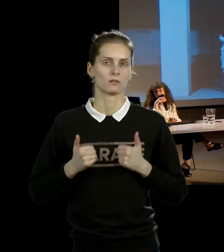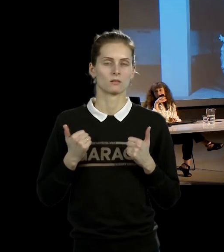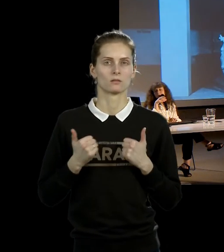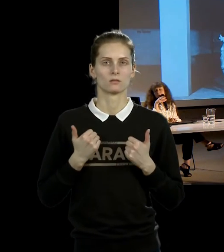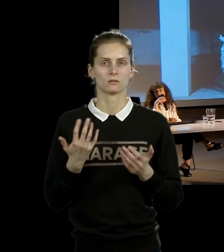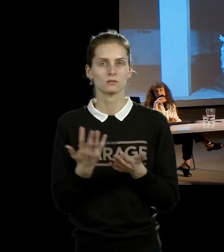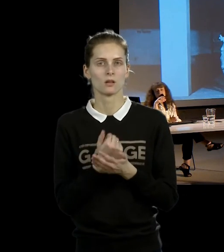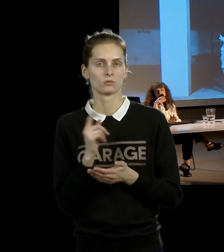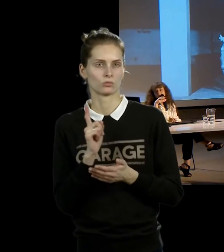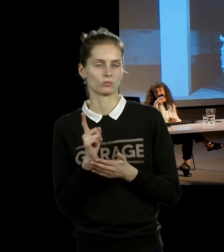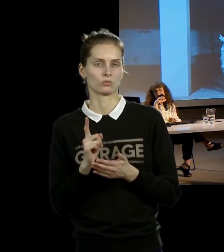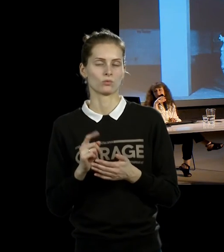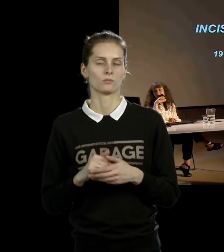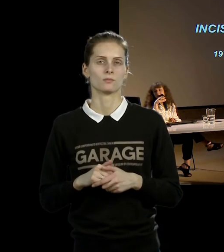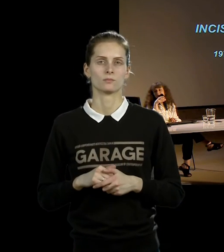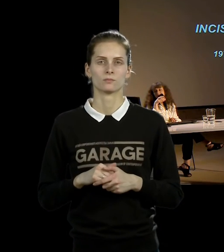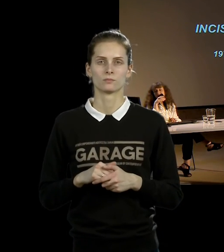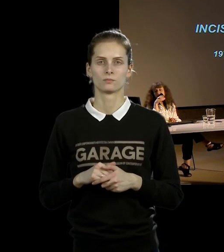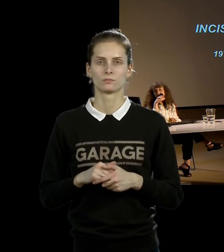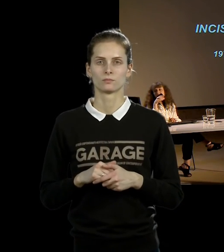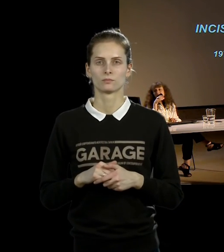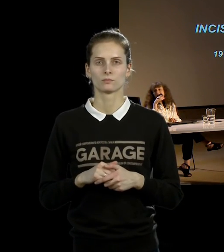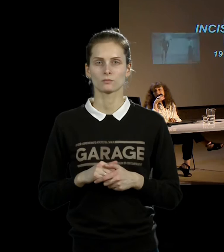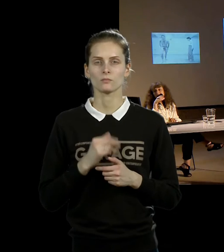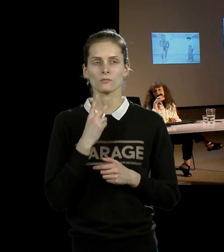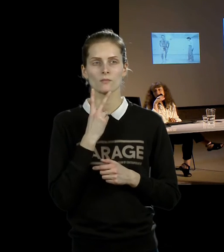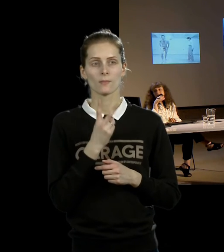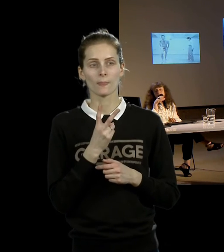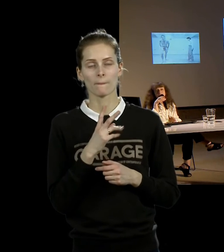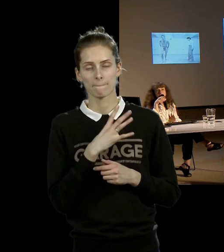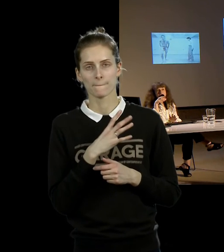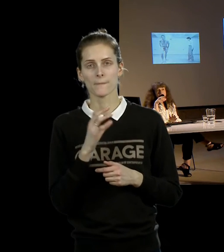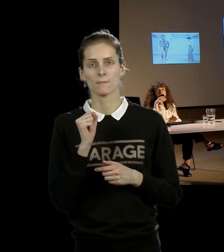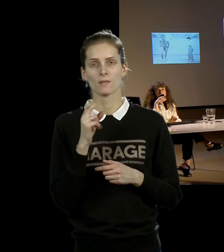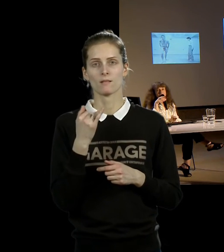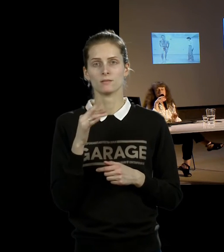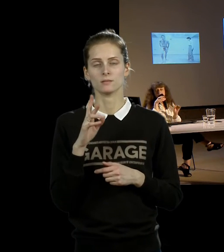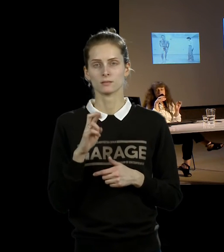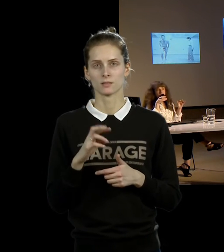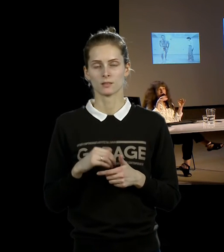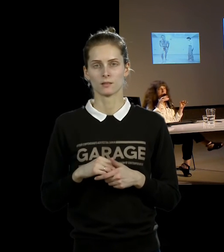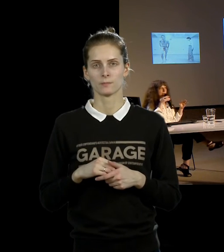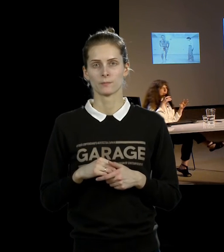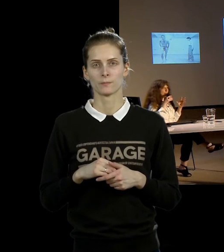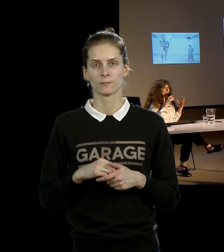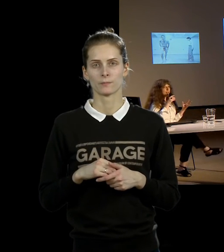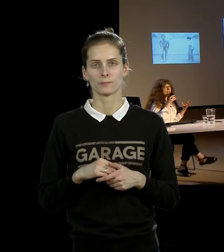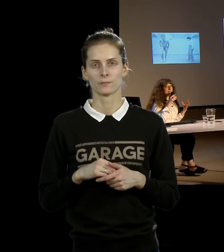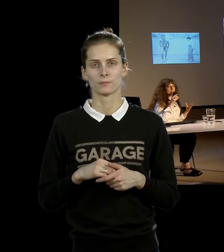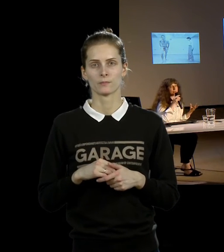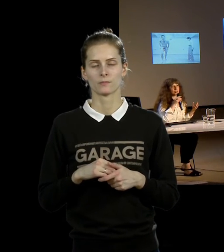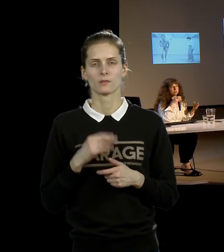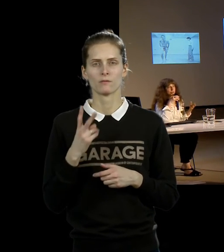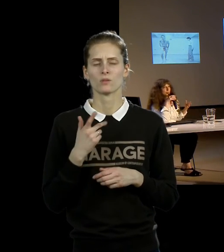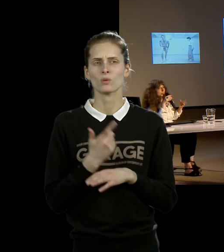И вот, собственно, акция, которую мы ему показывали. Акция и в какой-то момент, причем это очень